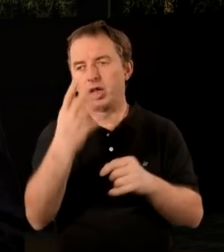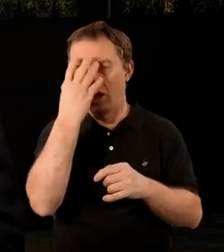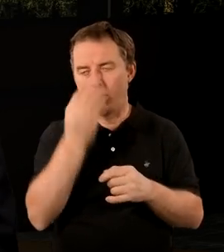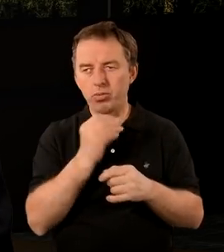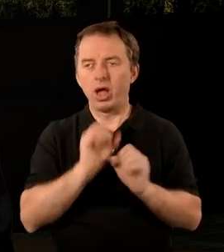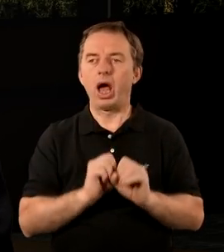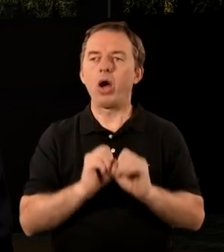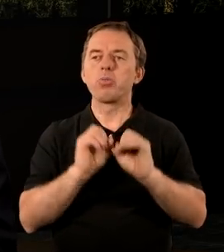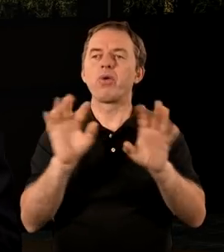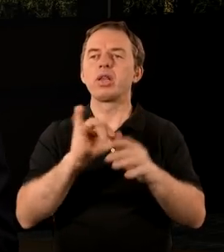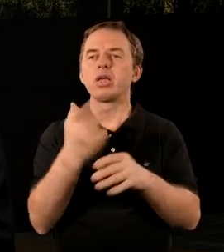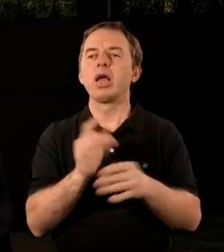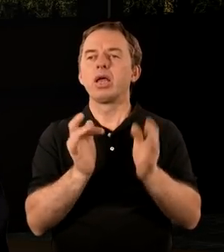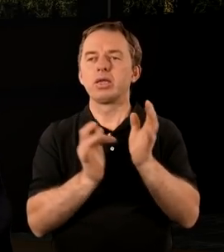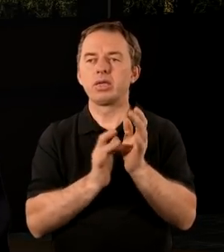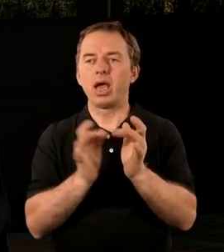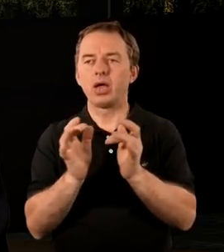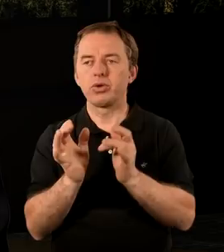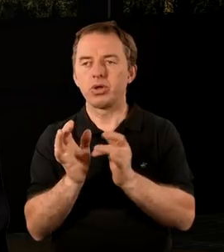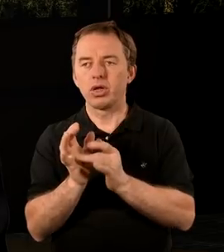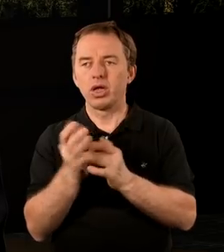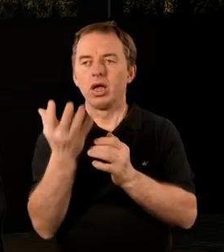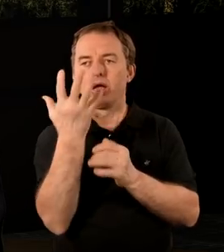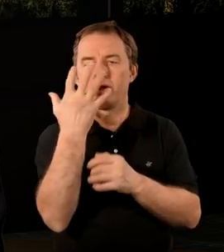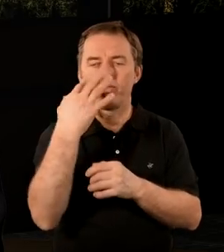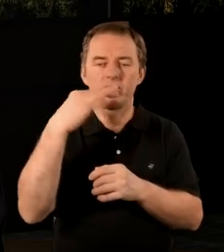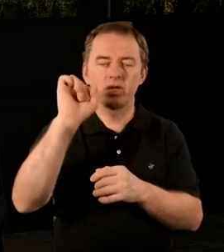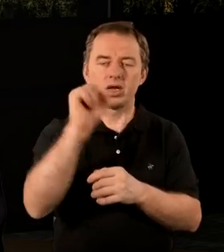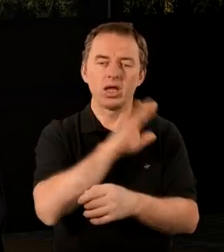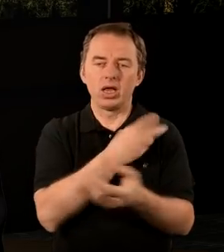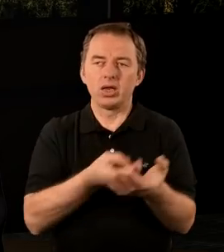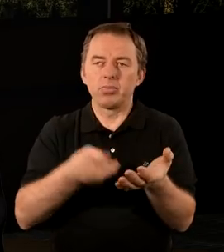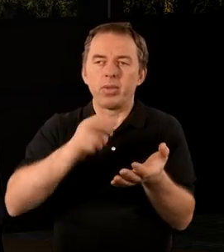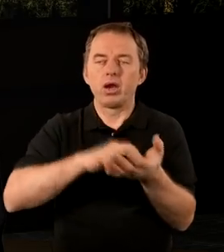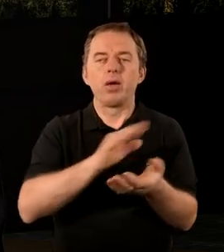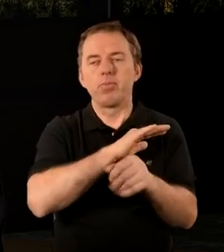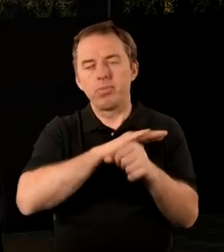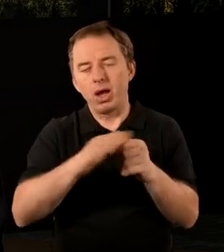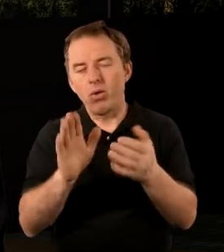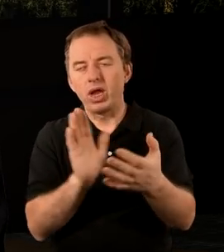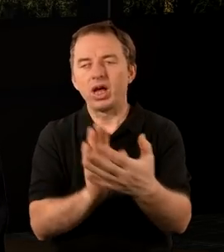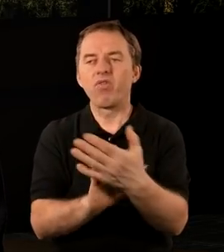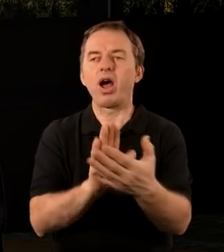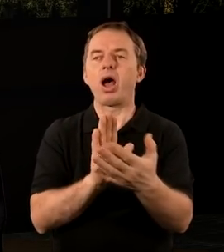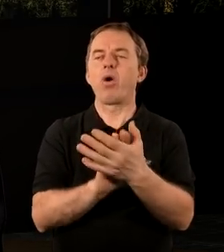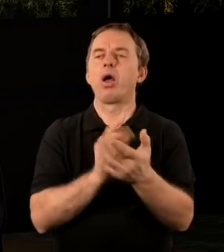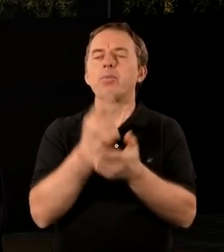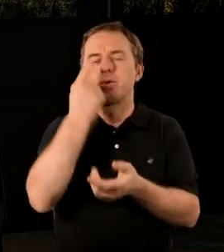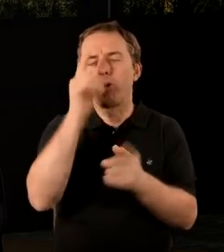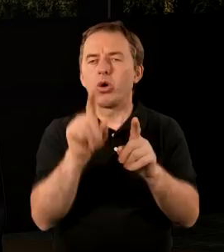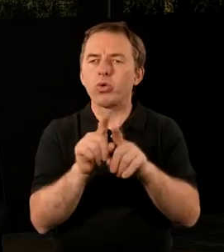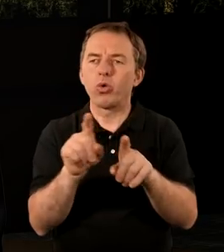obraz w Apokalipsie. Tu jest właśnie ten Jezus zwycięski, zmartwy, stały, pełen, pełen chwały, a